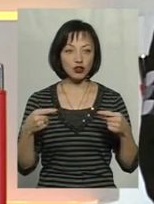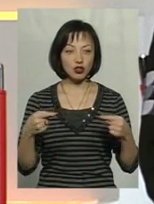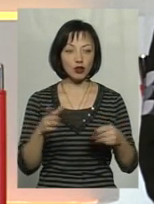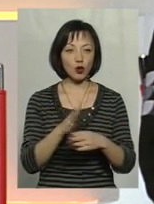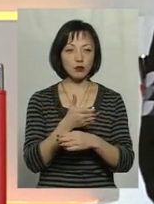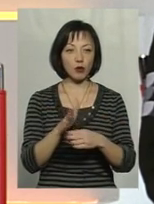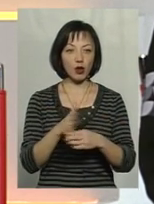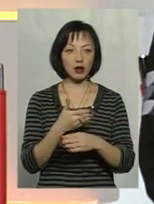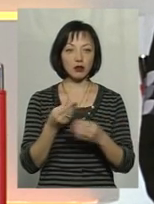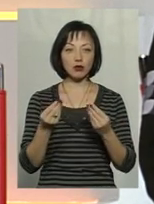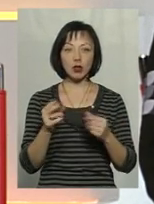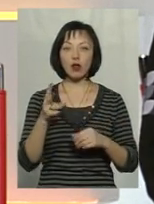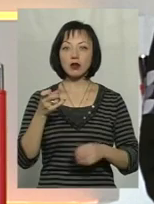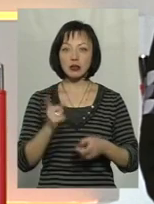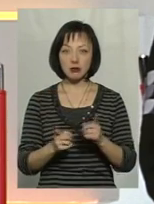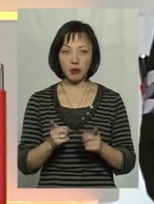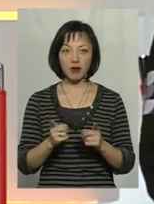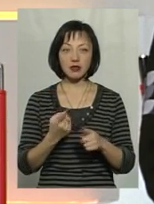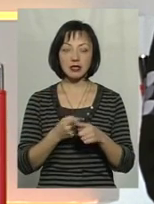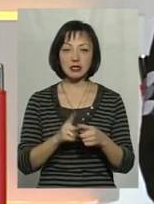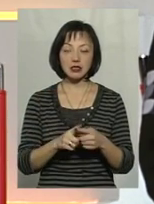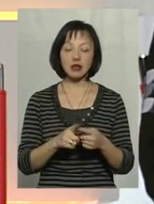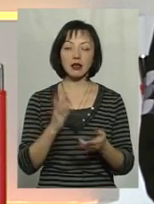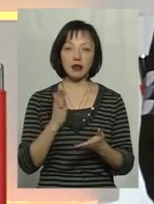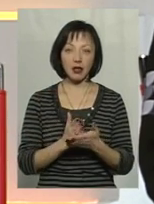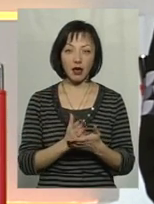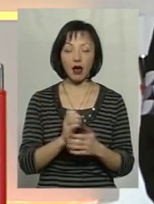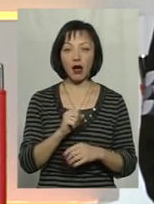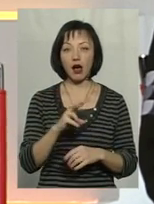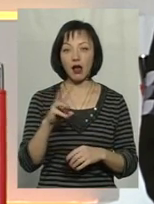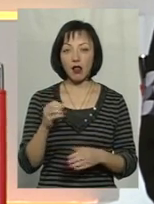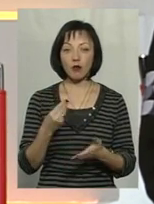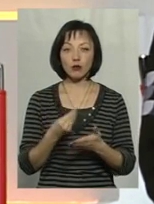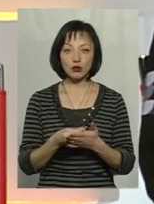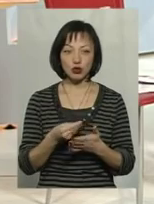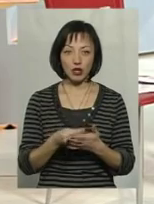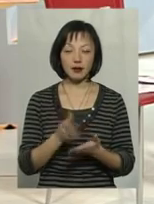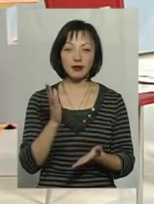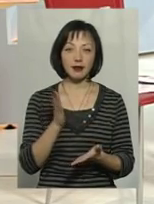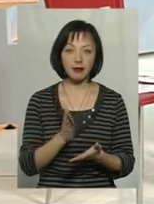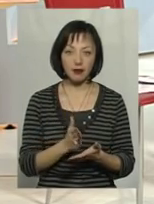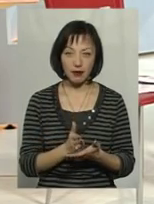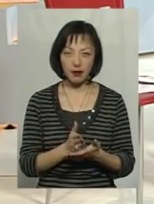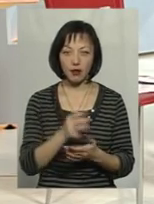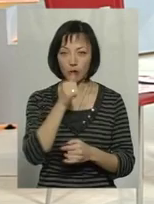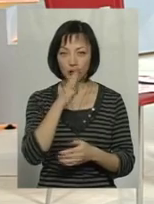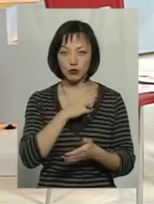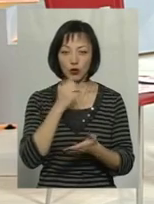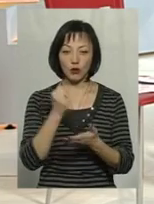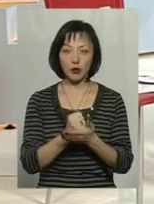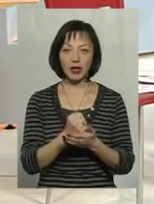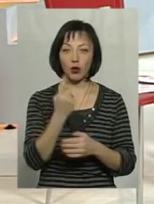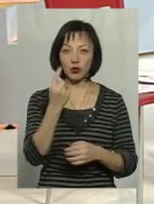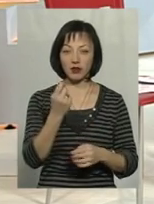розпорядників. Так, насправді це має місце. Але бюджет має місце і він не може бути прийнятий одної дванадцяти.